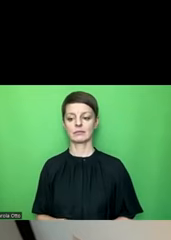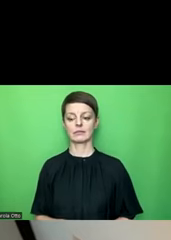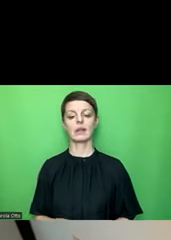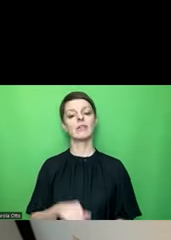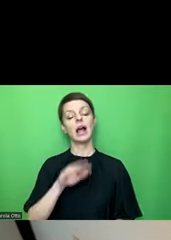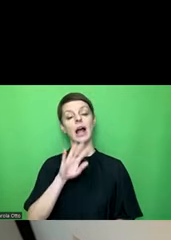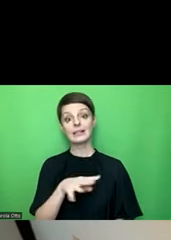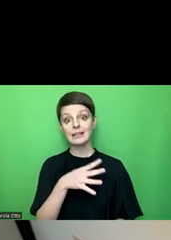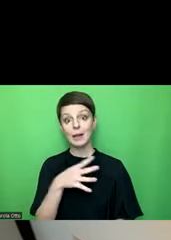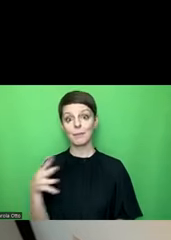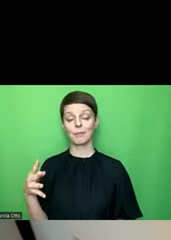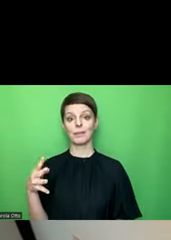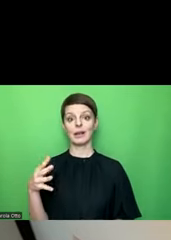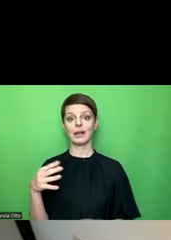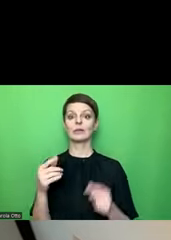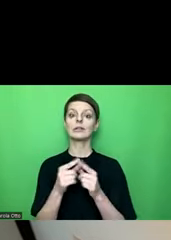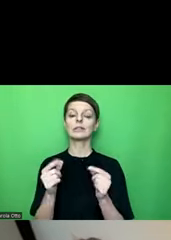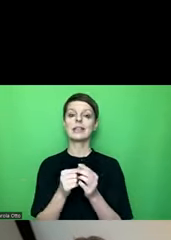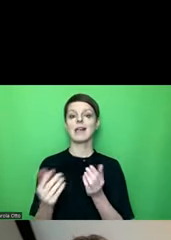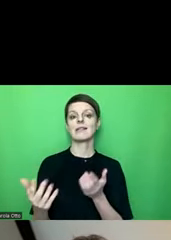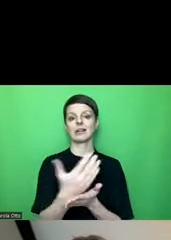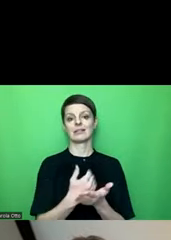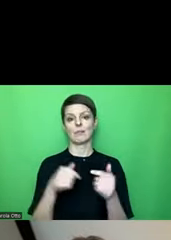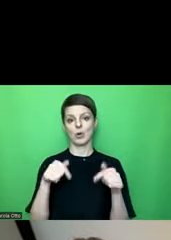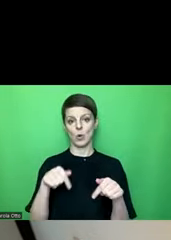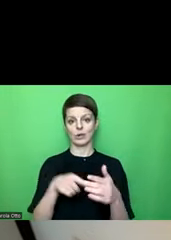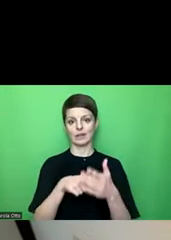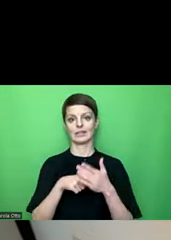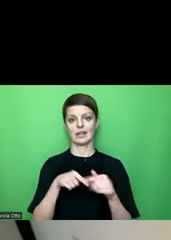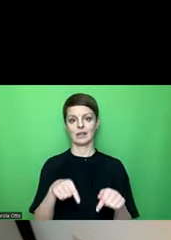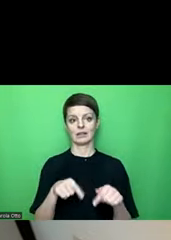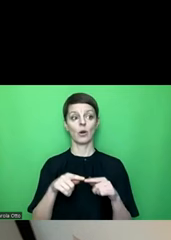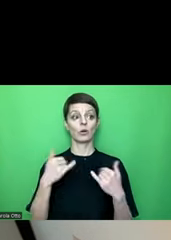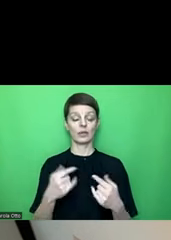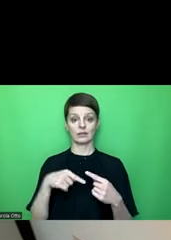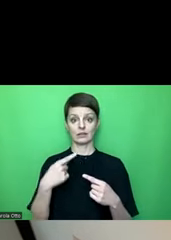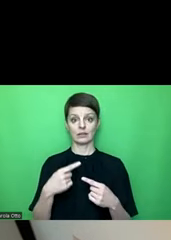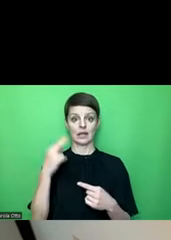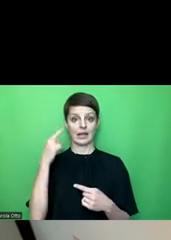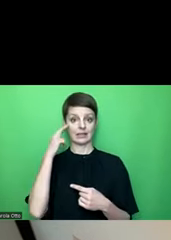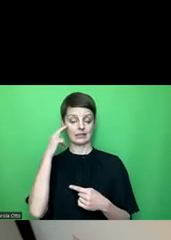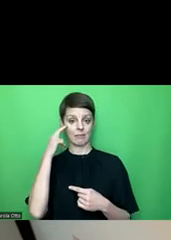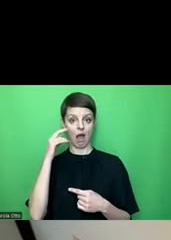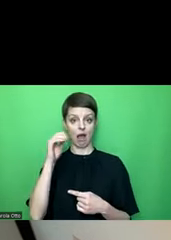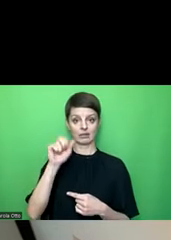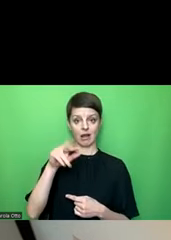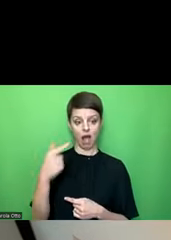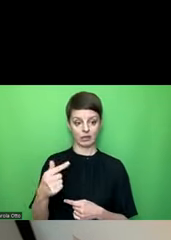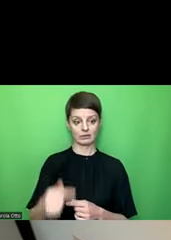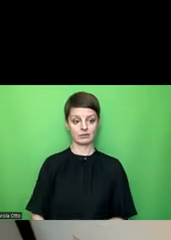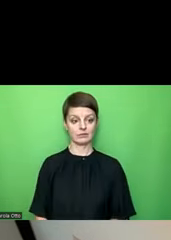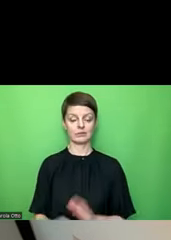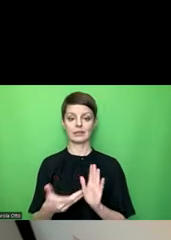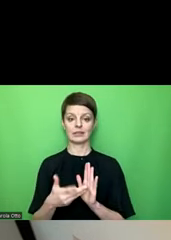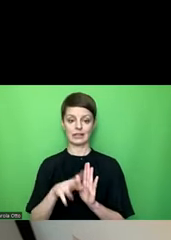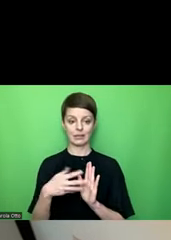Tabellen, eine Zellenansammlung, die hier angezeigt wird und als nächstes kommt jetzt noch ein Smart Art. Wenn man sich ein bisschen runde scrollen,